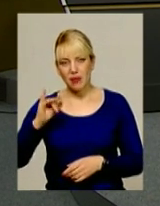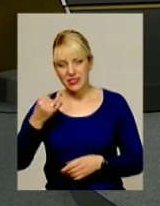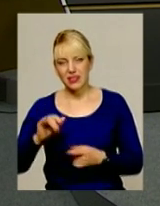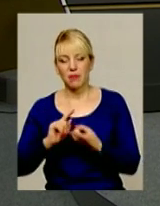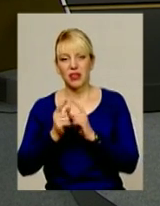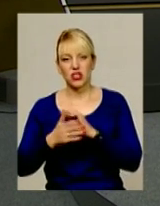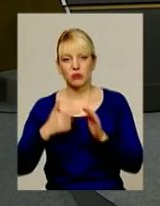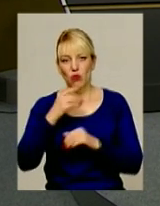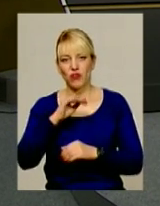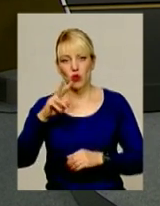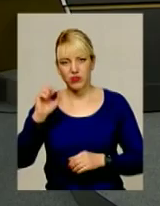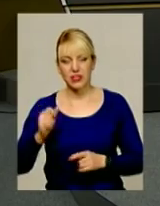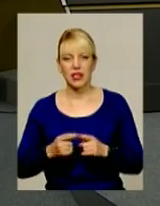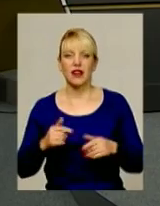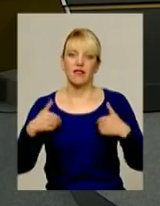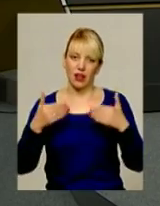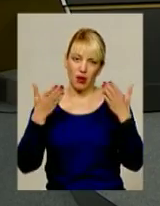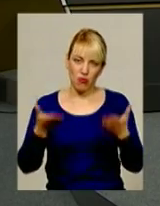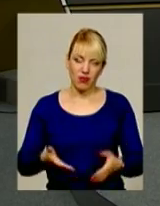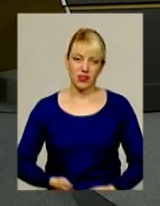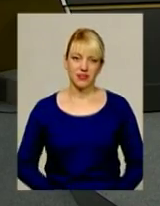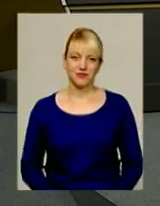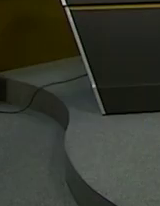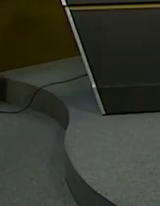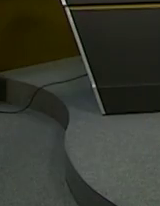вітаємо вас. І спершу короткий анонс.